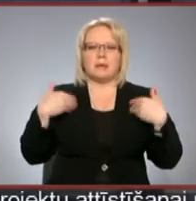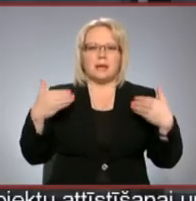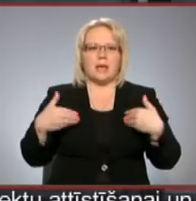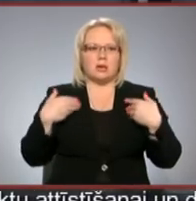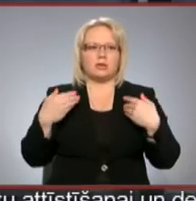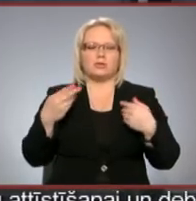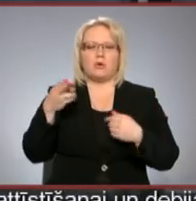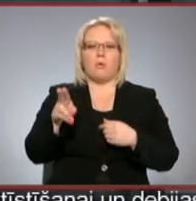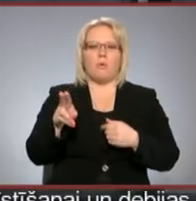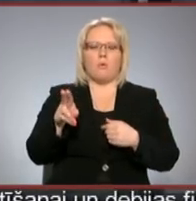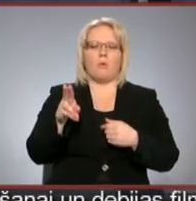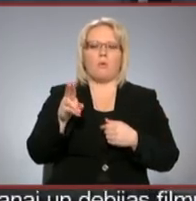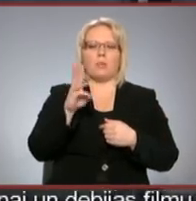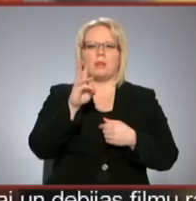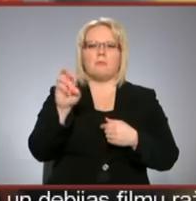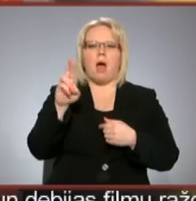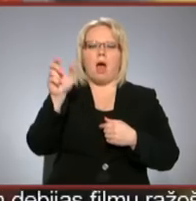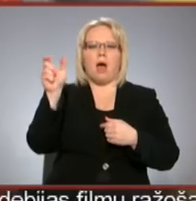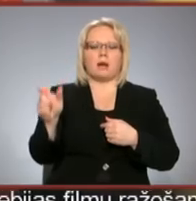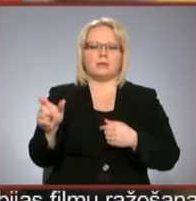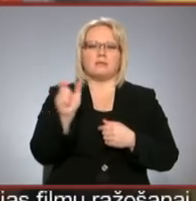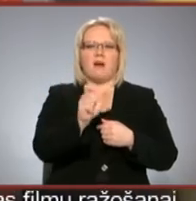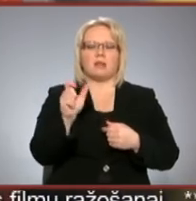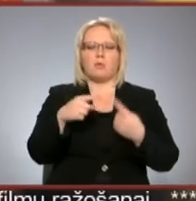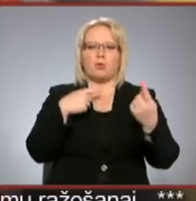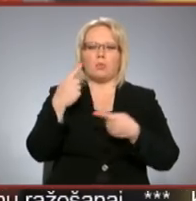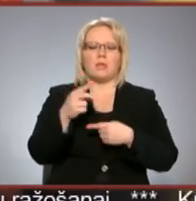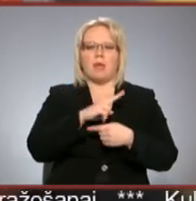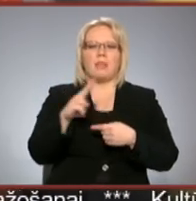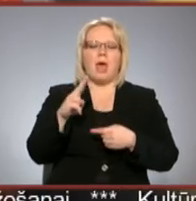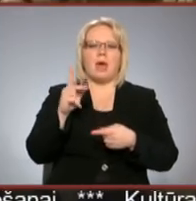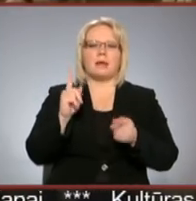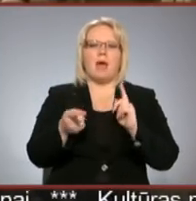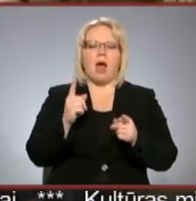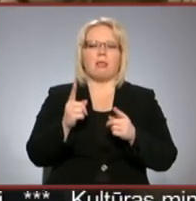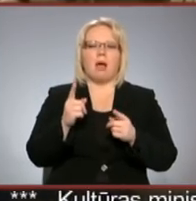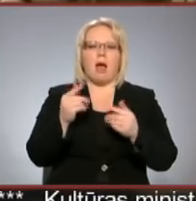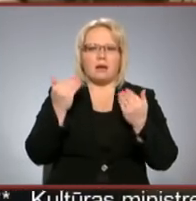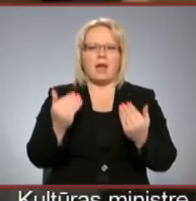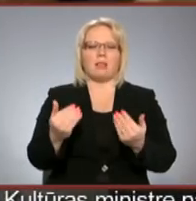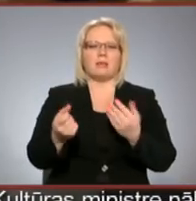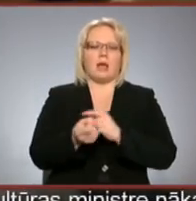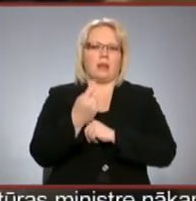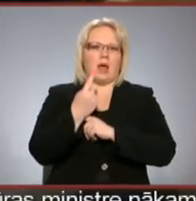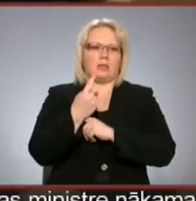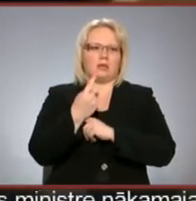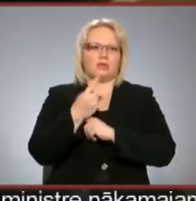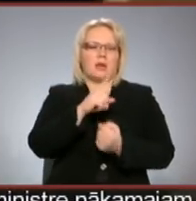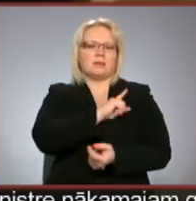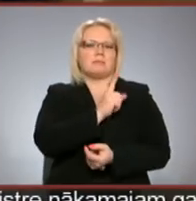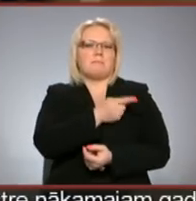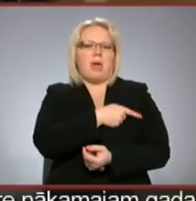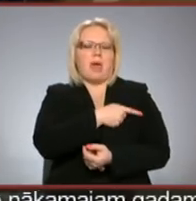Māras vārdiem runājot nereālās realitātes radīšana un spēja